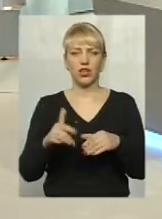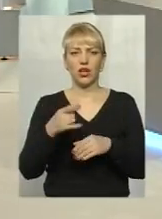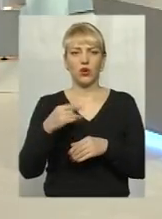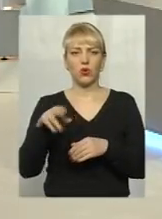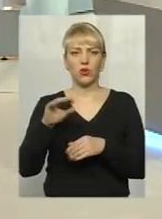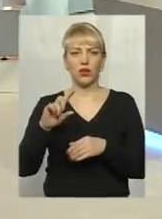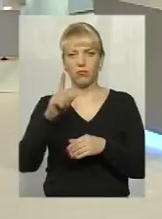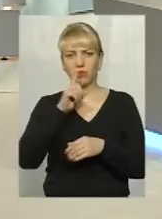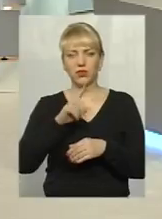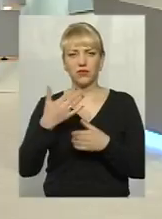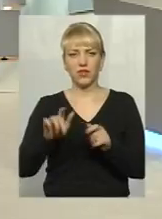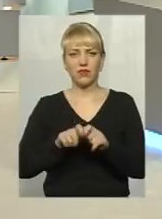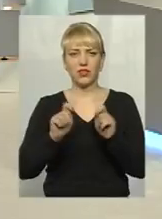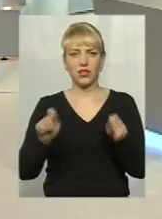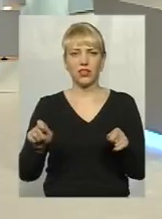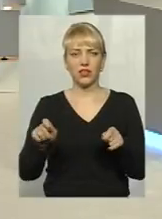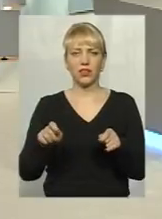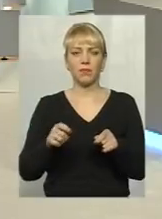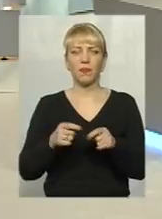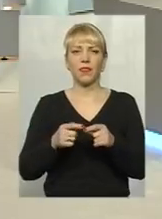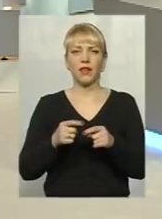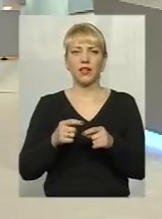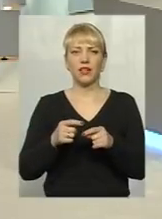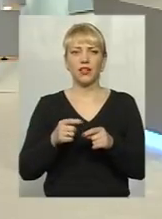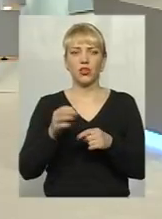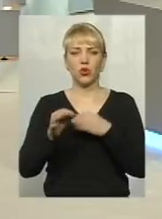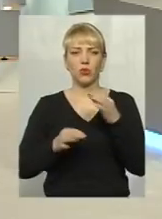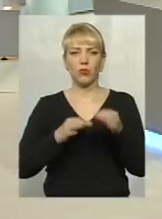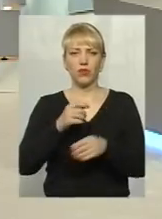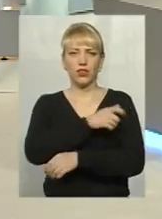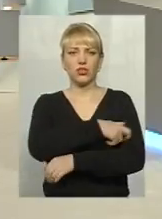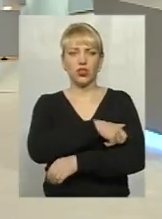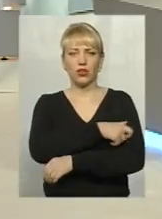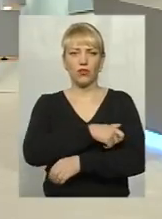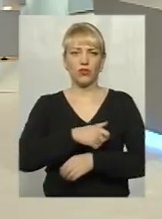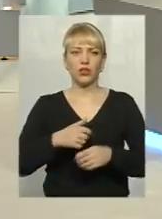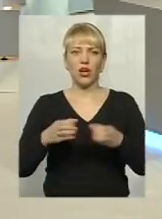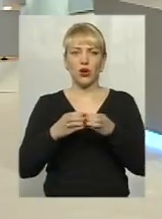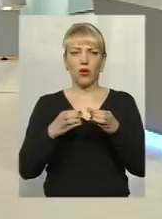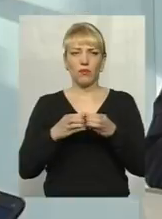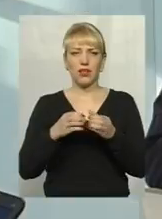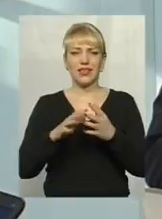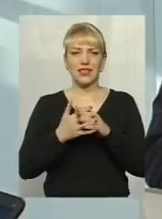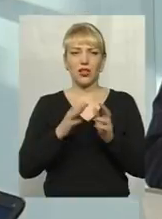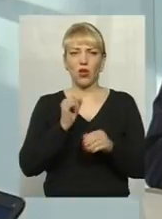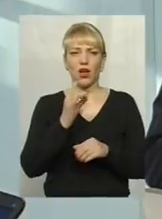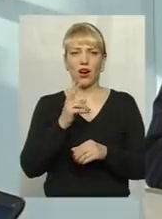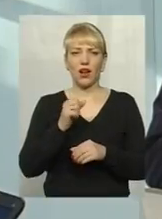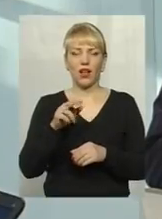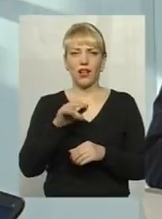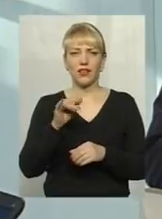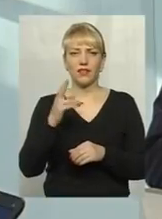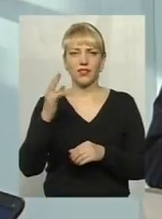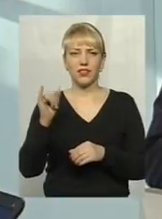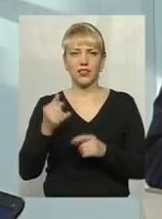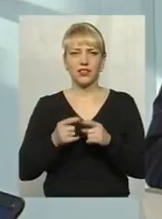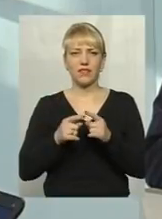місяці відкрито стало до бойового чергування місцева пожежна команда в селі Аркадіївці Хмельницького району. Це був такий віддалений